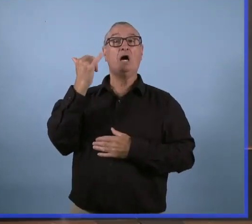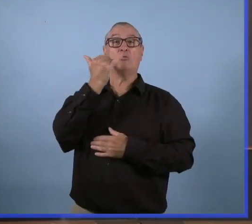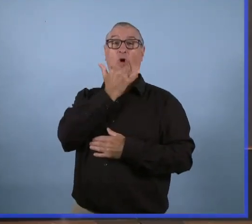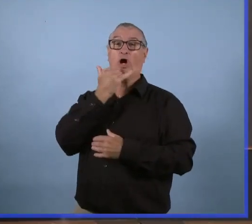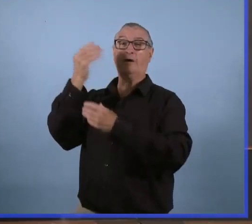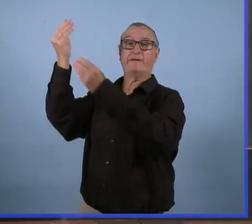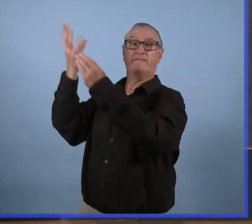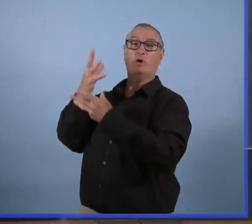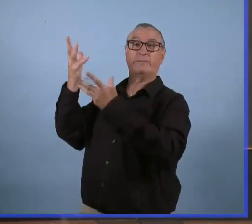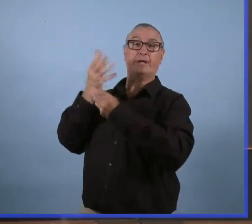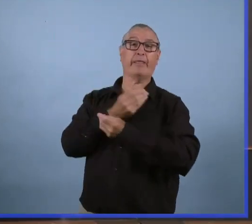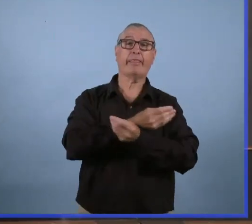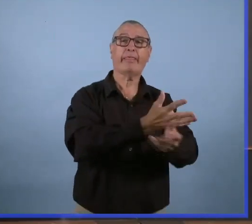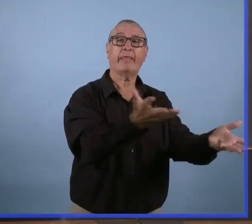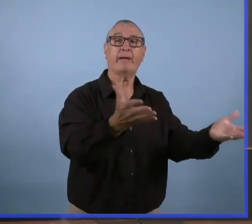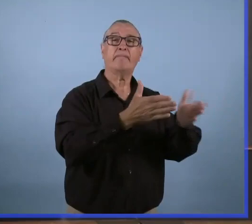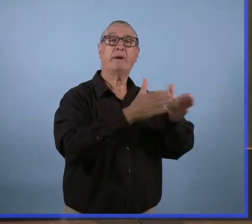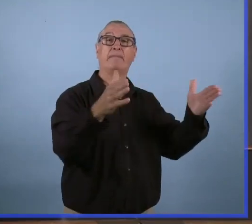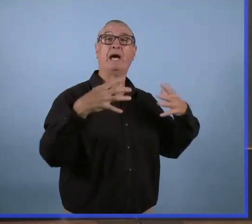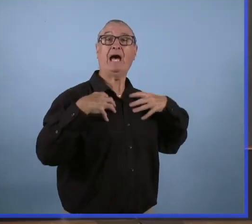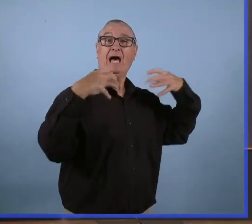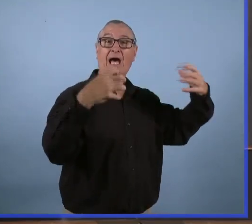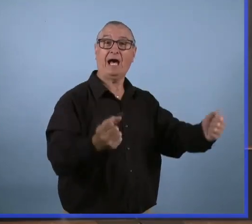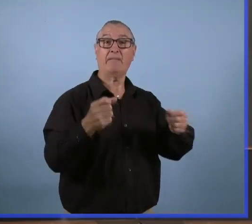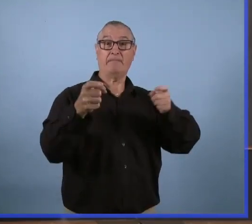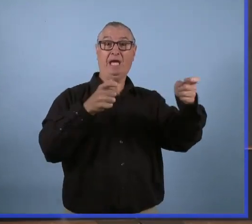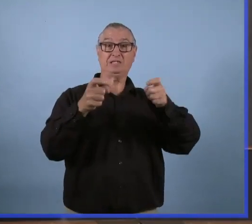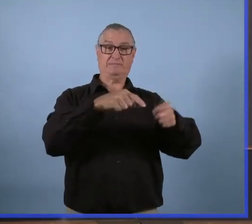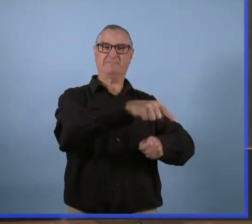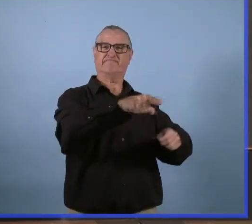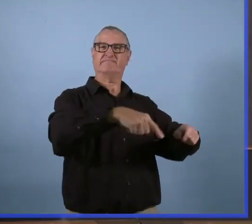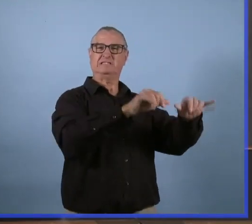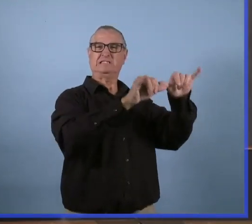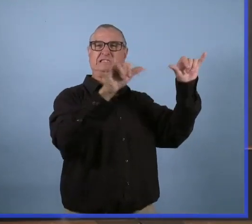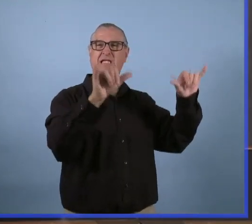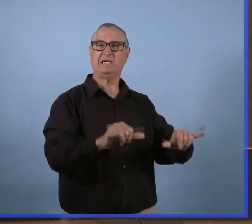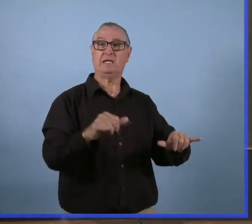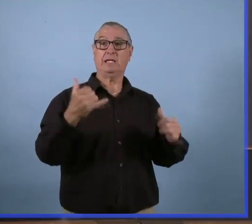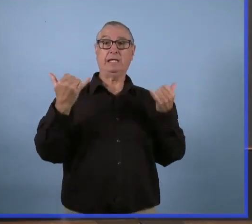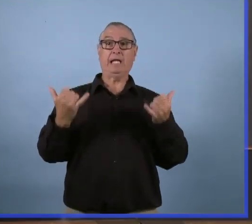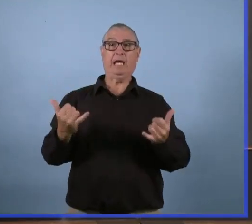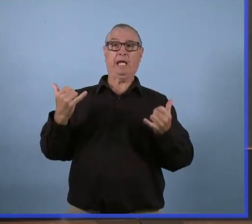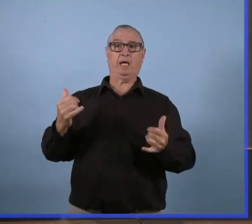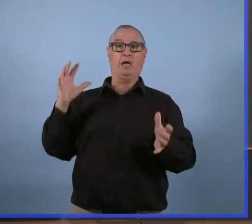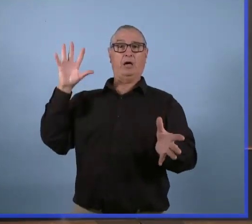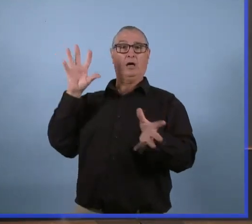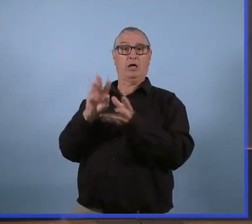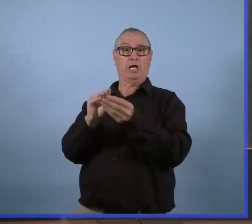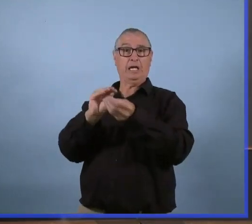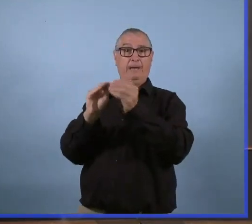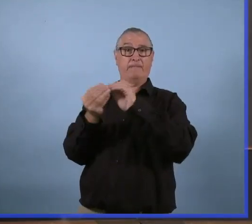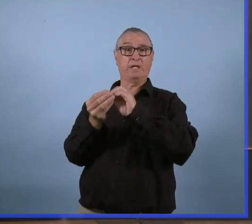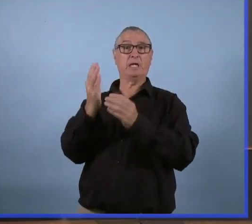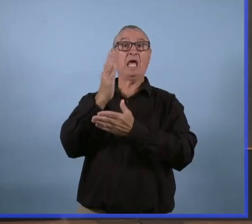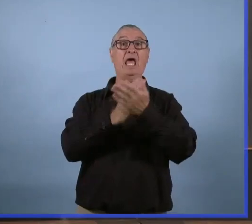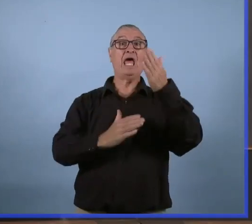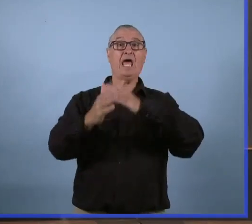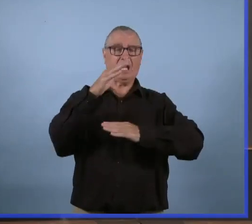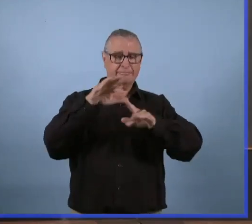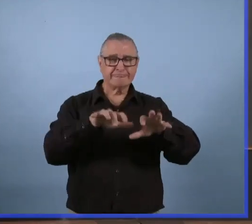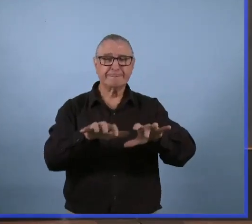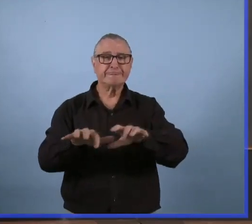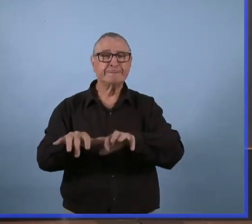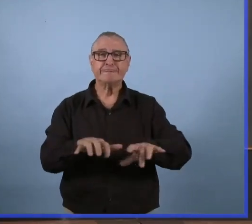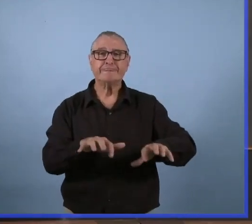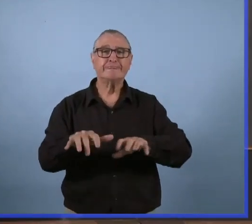empêchaient les résultats de leur laboratoire d'être transmis de manière électronique. au système de gestion. Ces cas